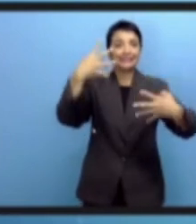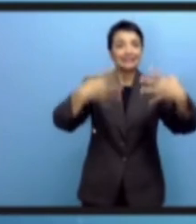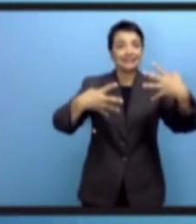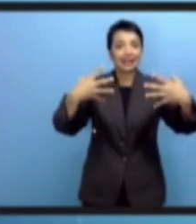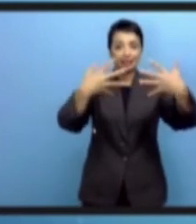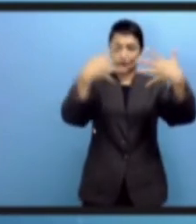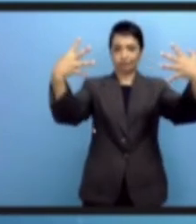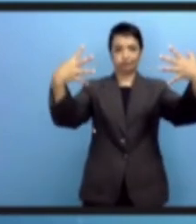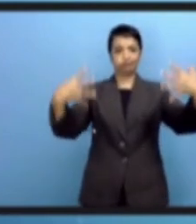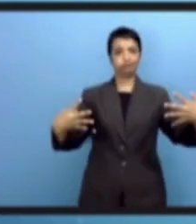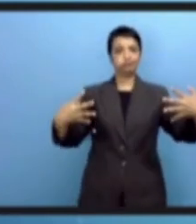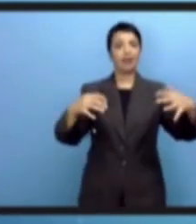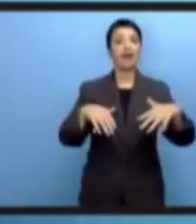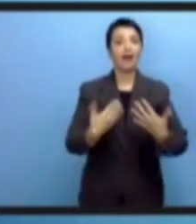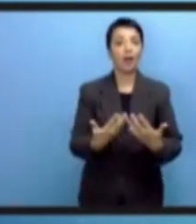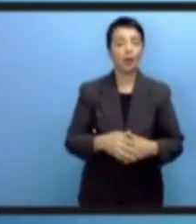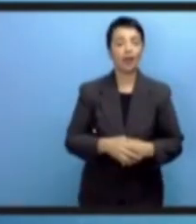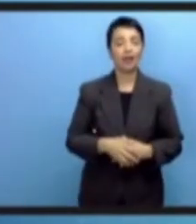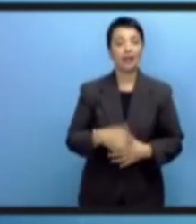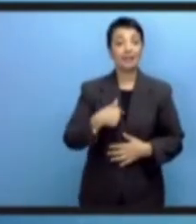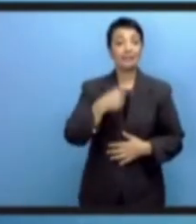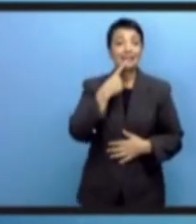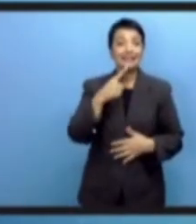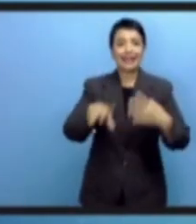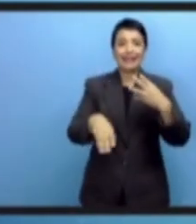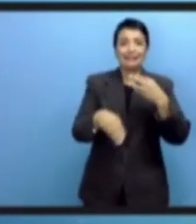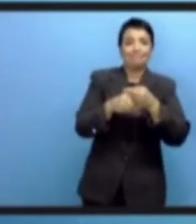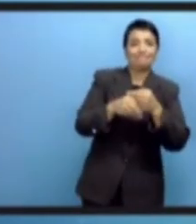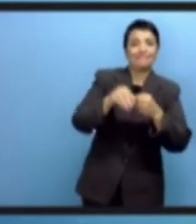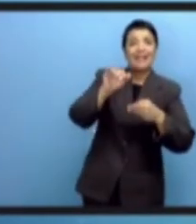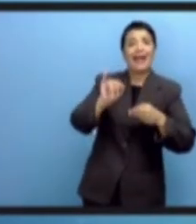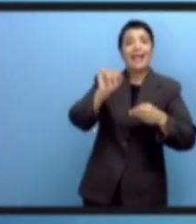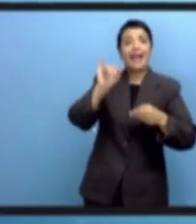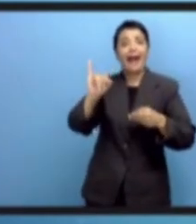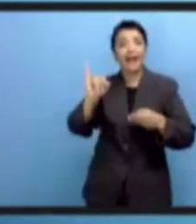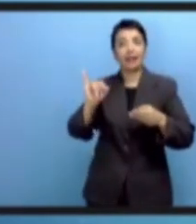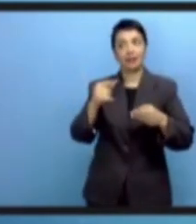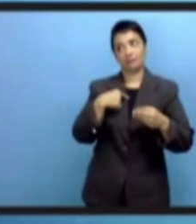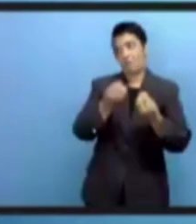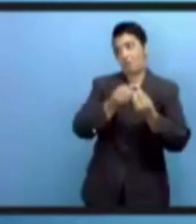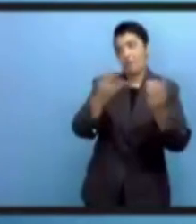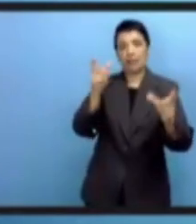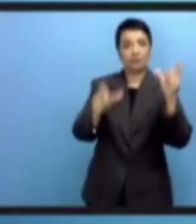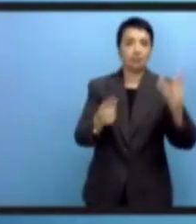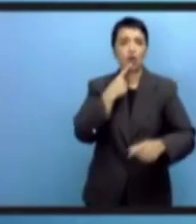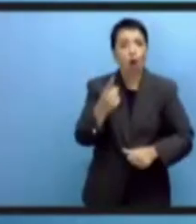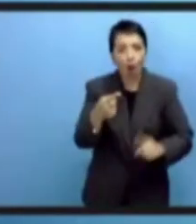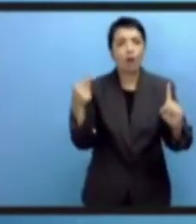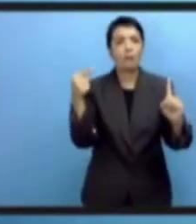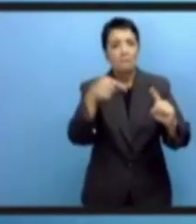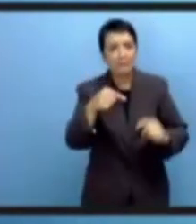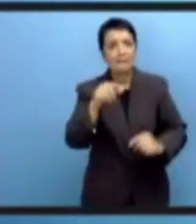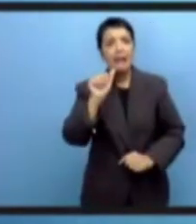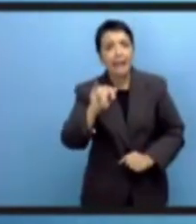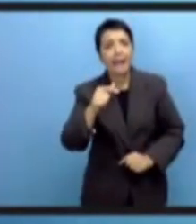это вопрос экосистемы больших данных.